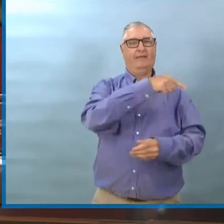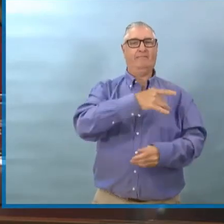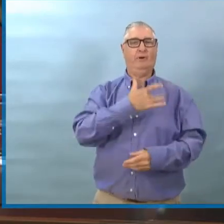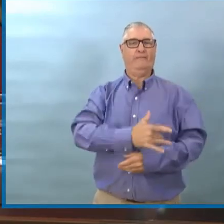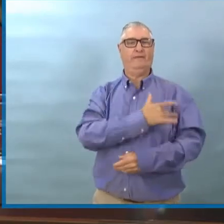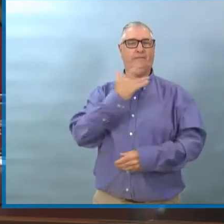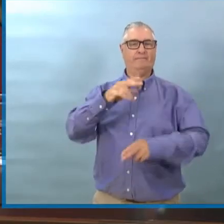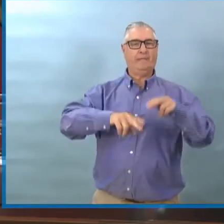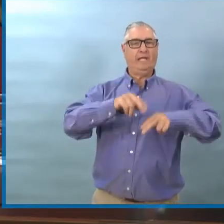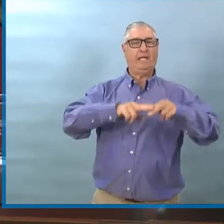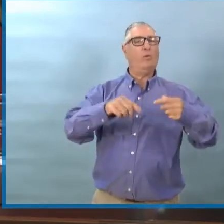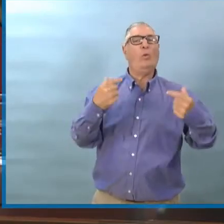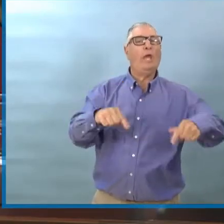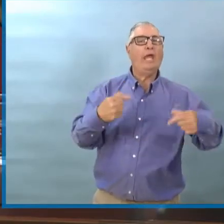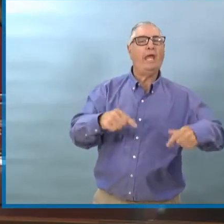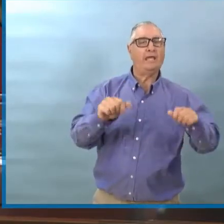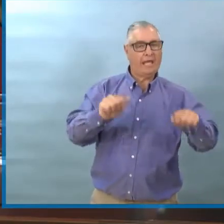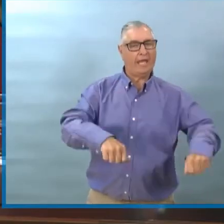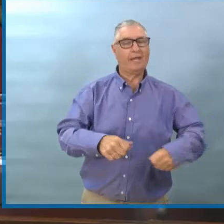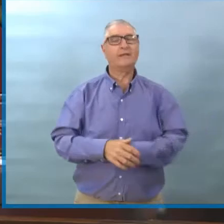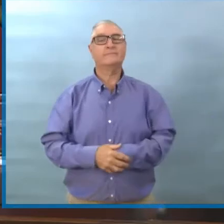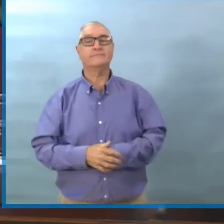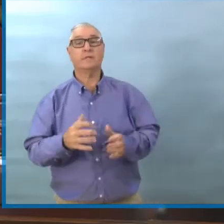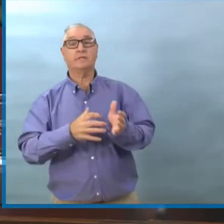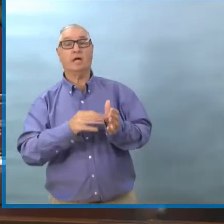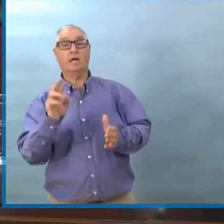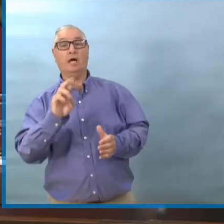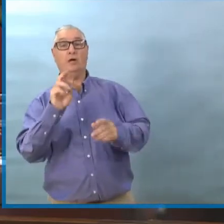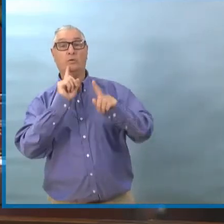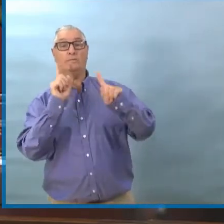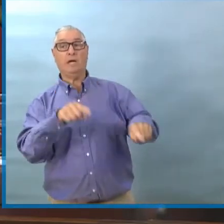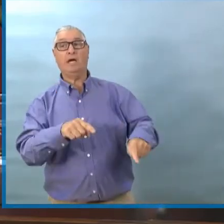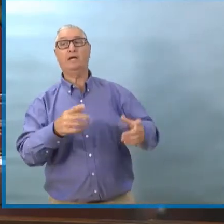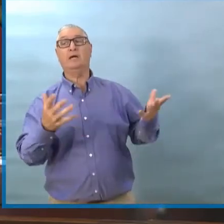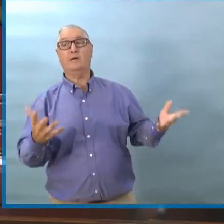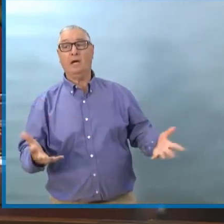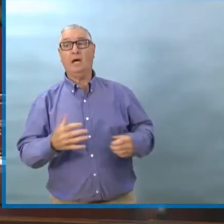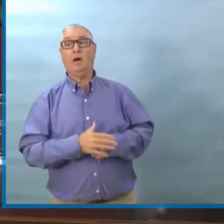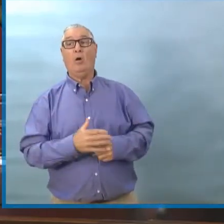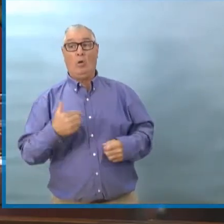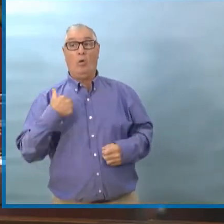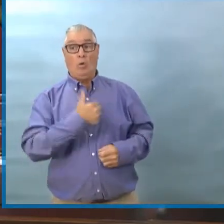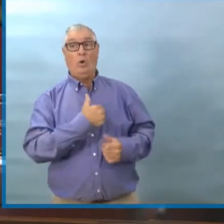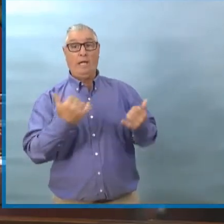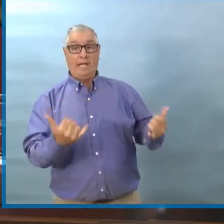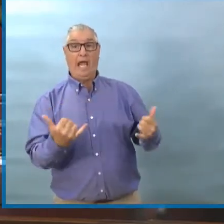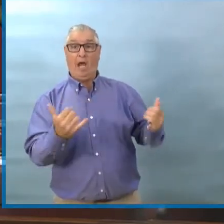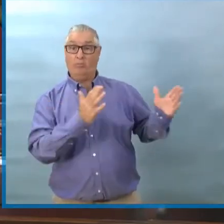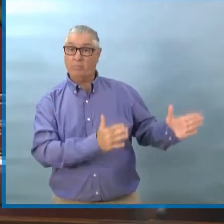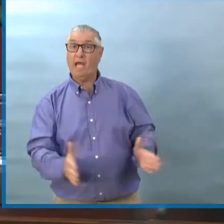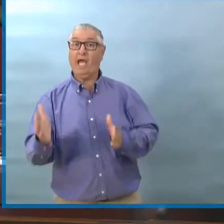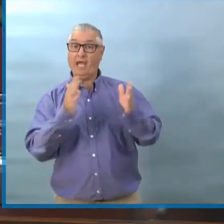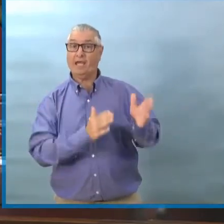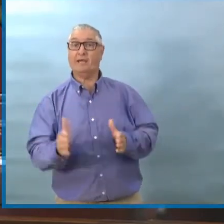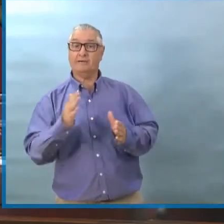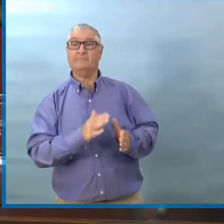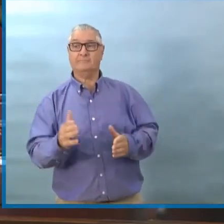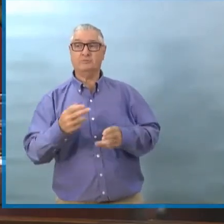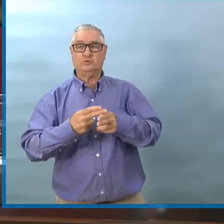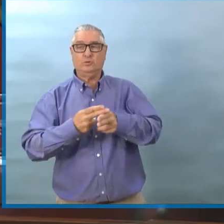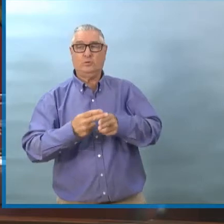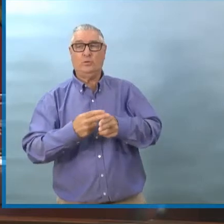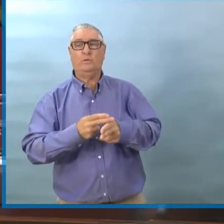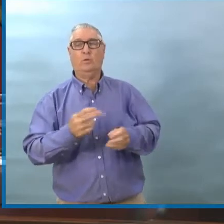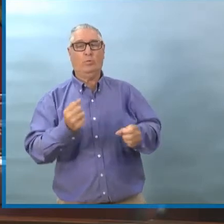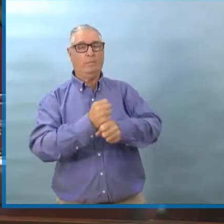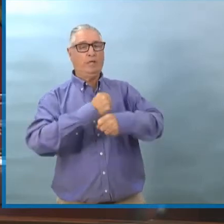Oui, on travaille là-dessus. Je pense qu'on va autoriser ça très bientôt. Il y a des